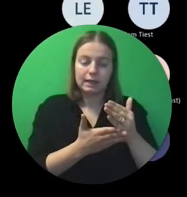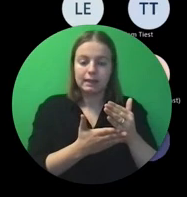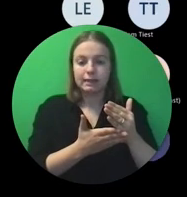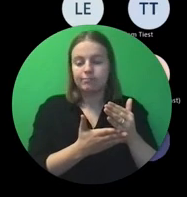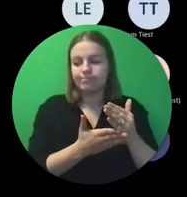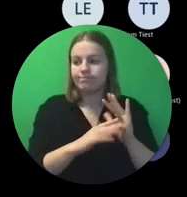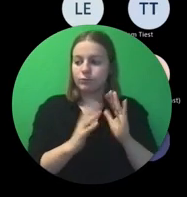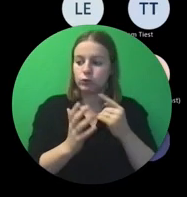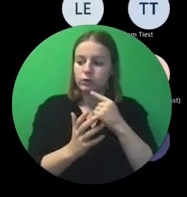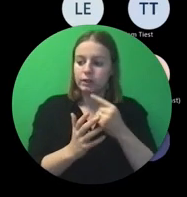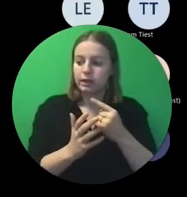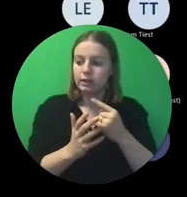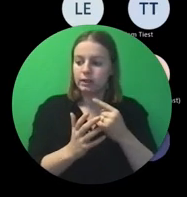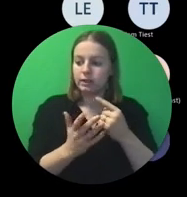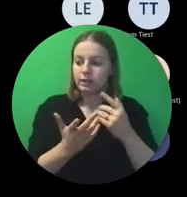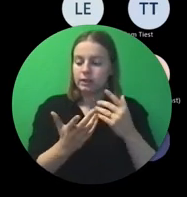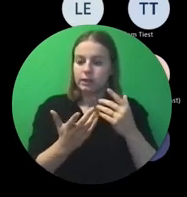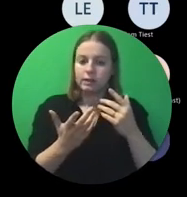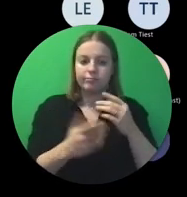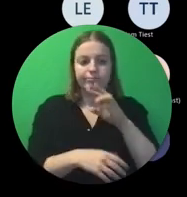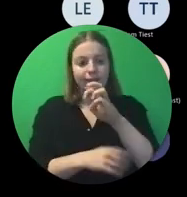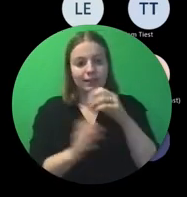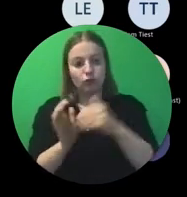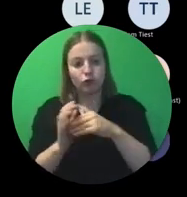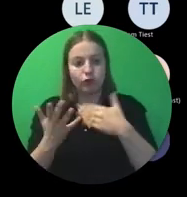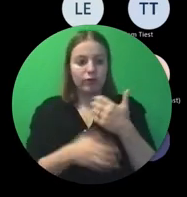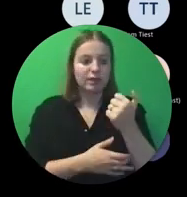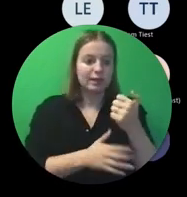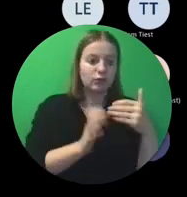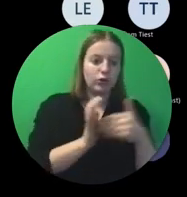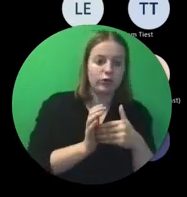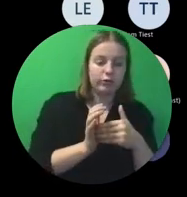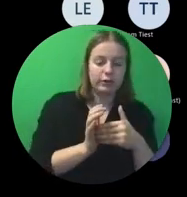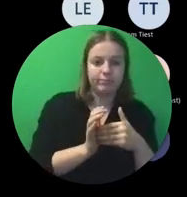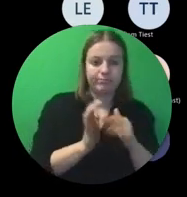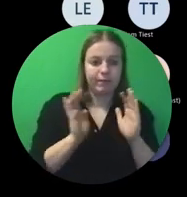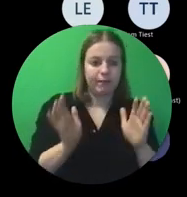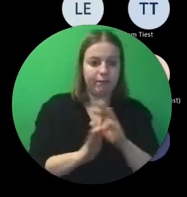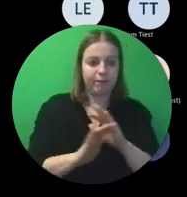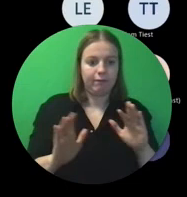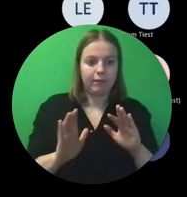ja, moet ik zeggen, ruw samengesteld is. 30.000, 60.000.